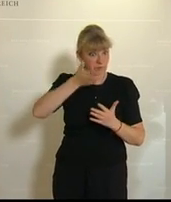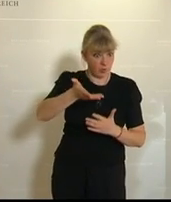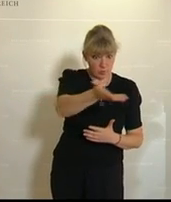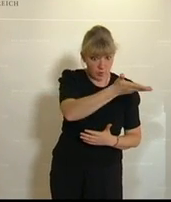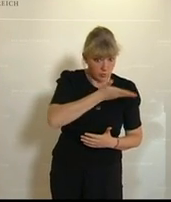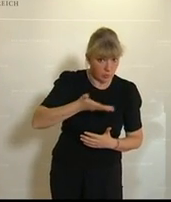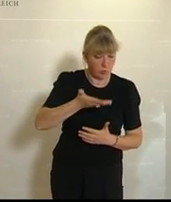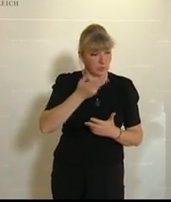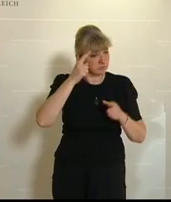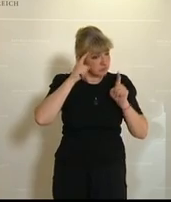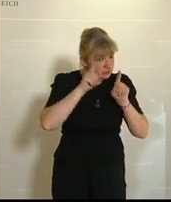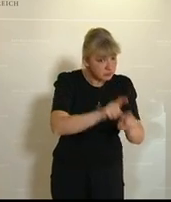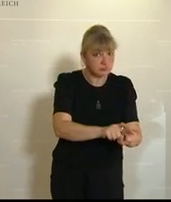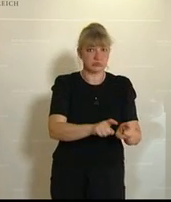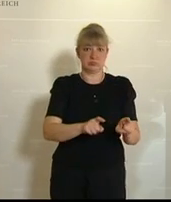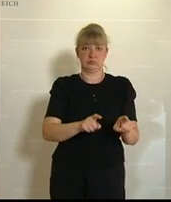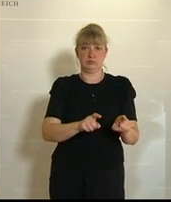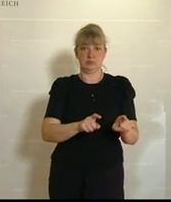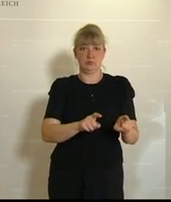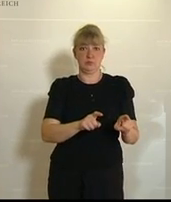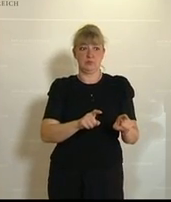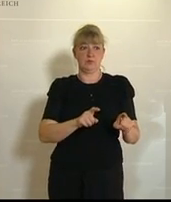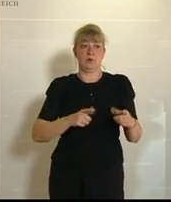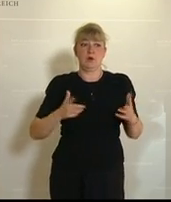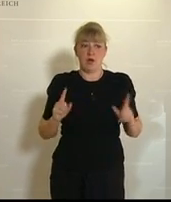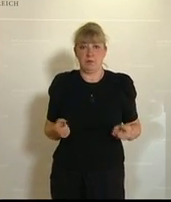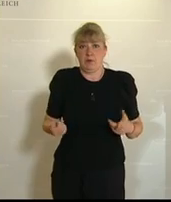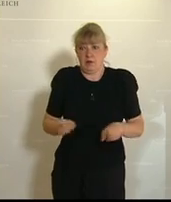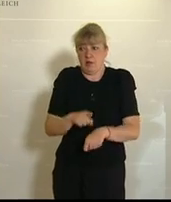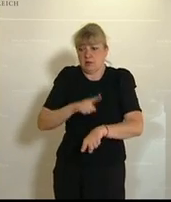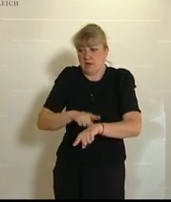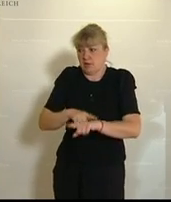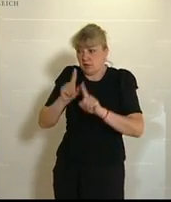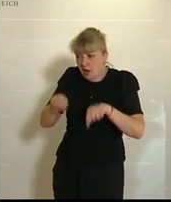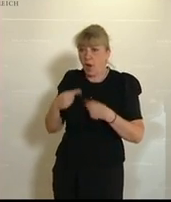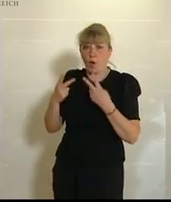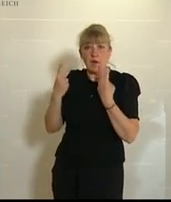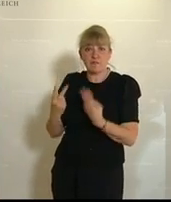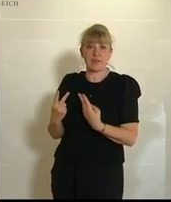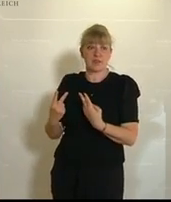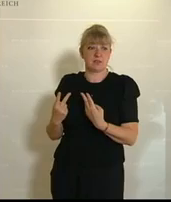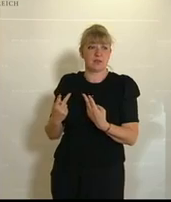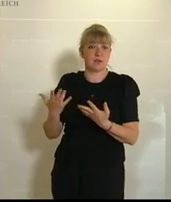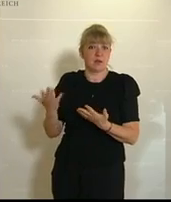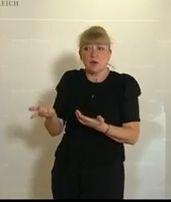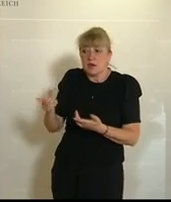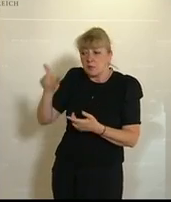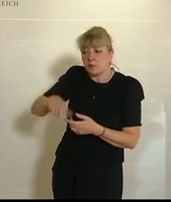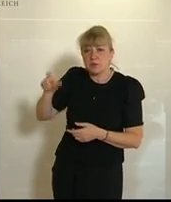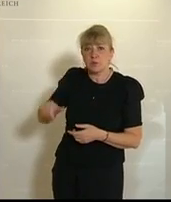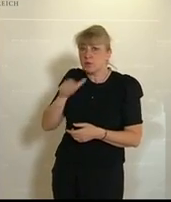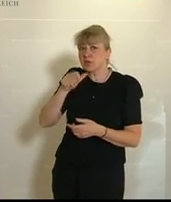bedient, es wäre gleichzeitig aber auch wichtig, dass die unverschuldet